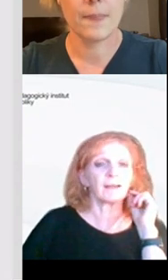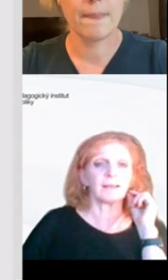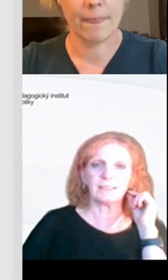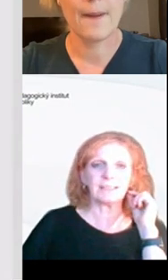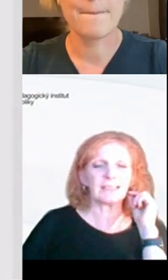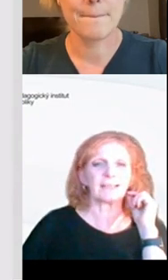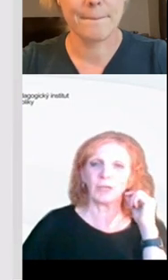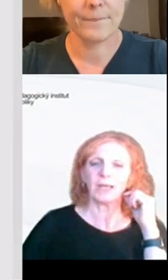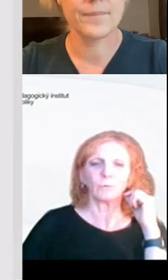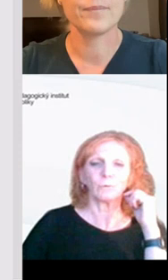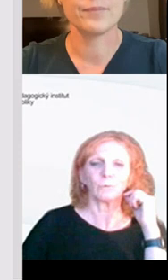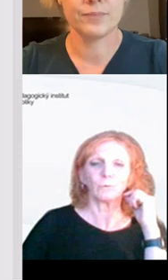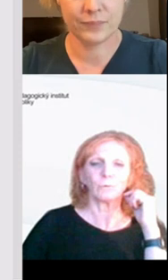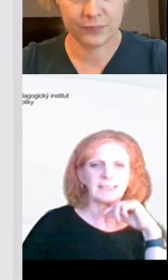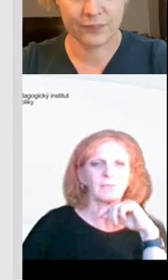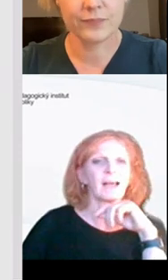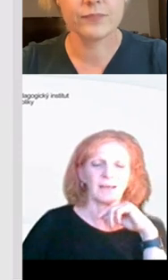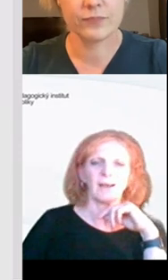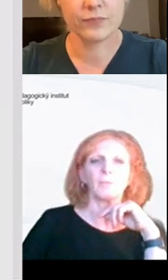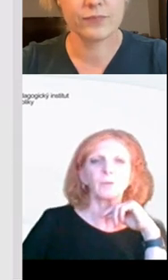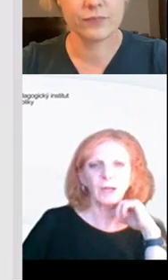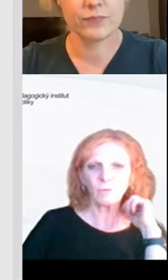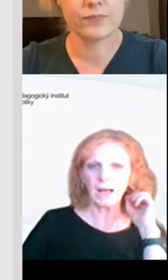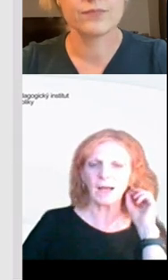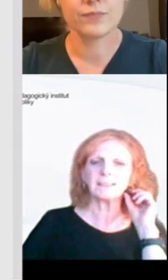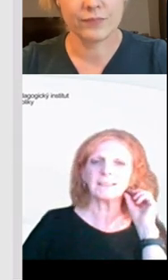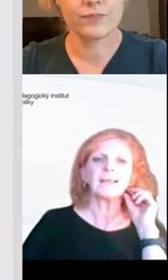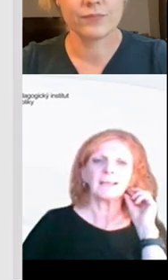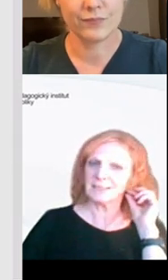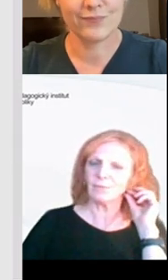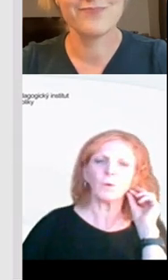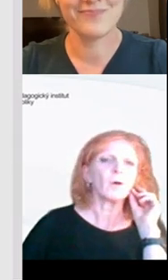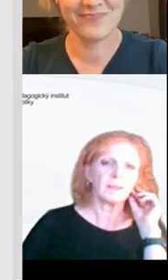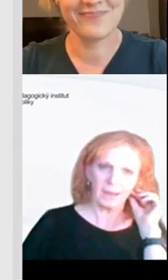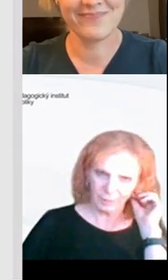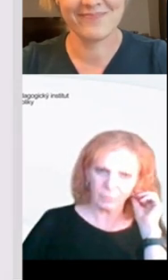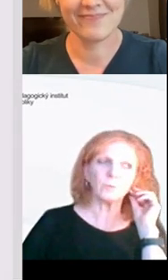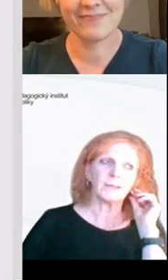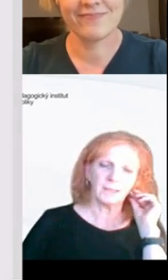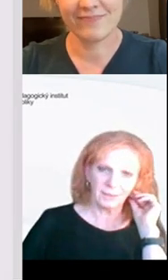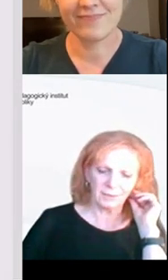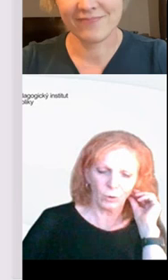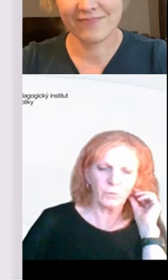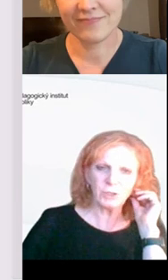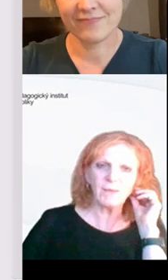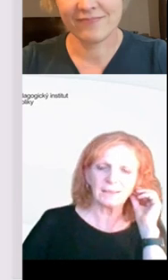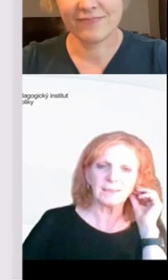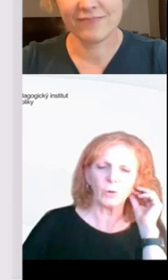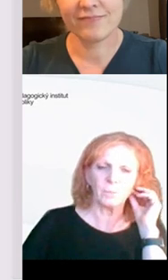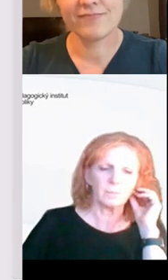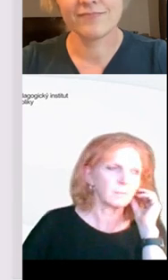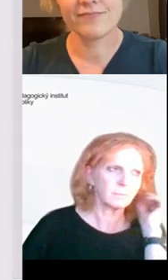duševně, ale i fyzicky, takže určitě máte nastavená nějaká protahování, nastaveno, jak mám u toho